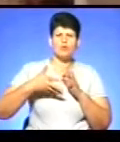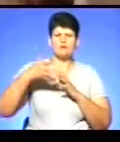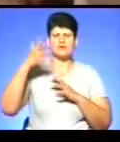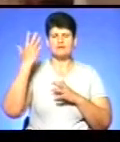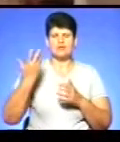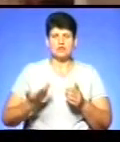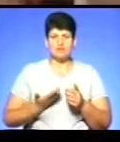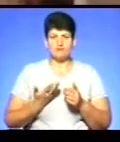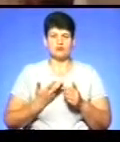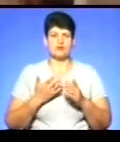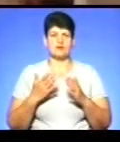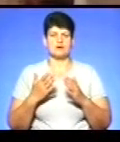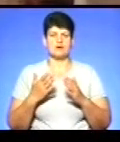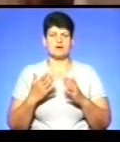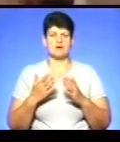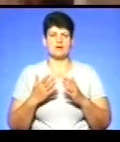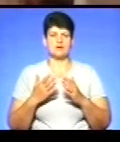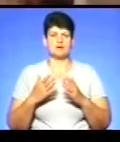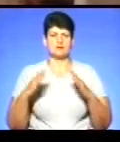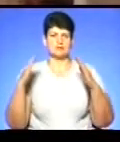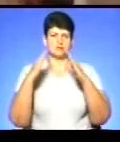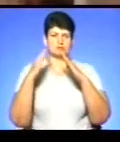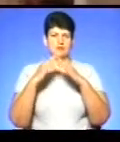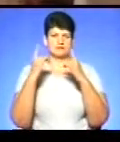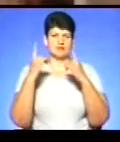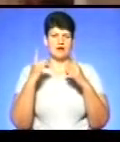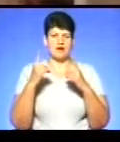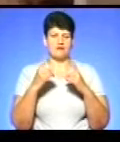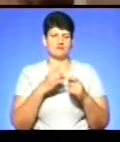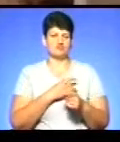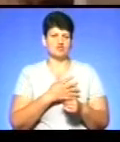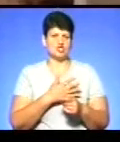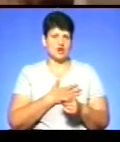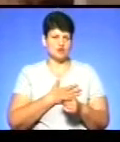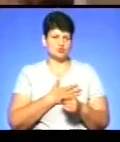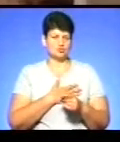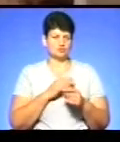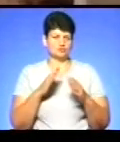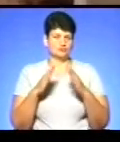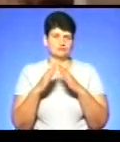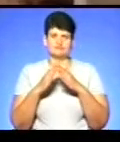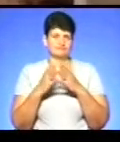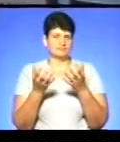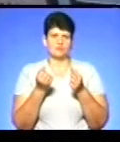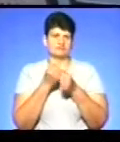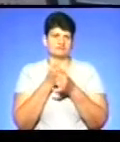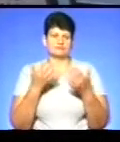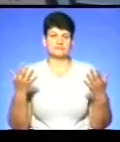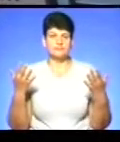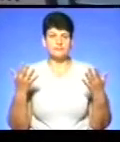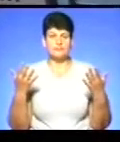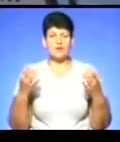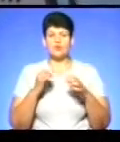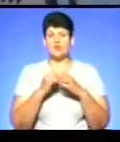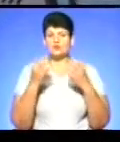на Кришина, а в частному секторі прийому практично немає. Щодня до